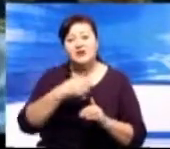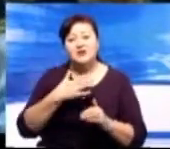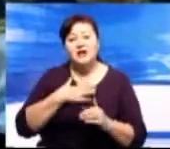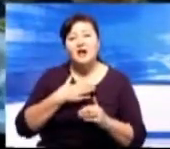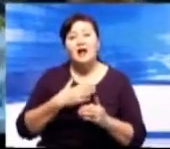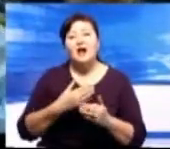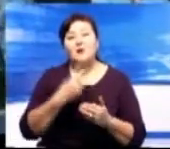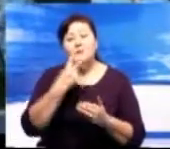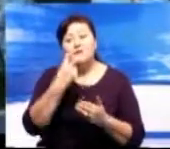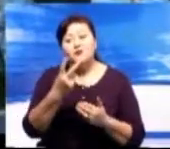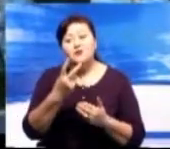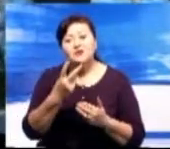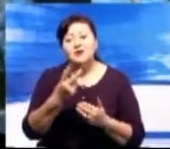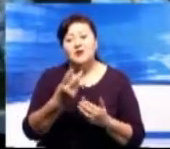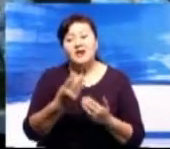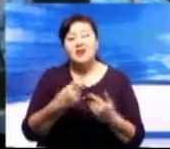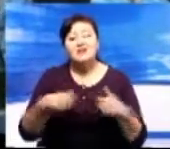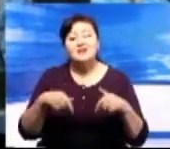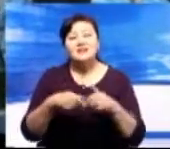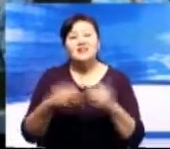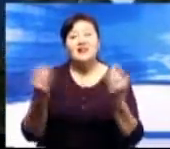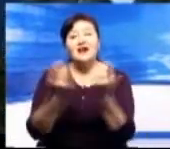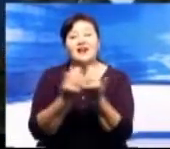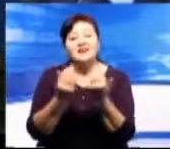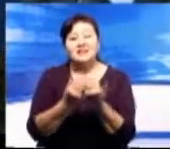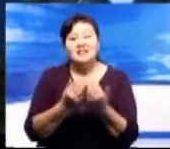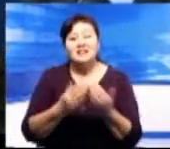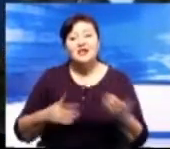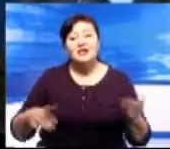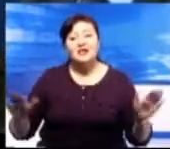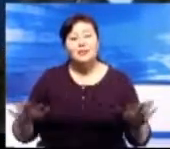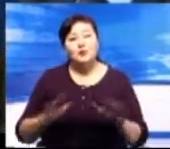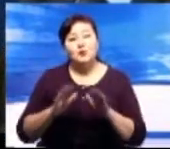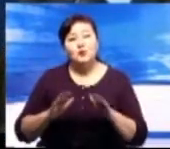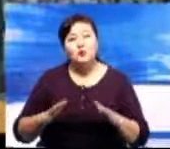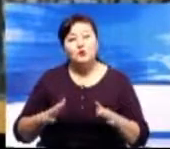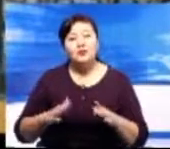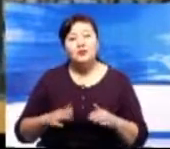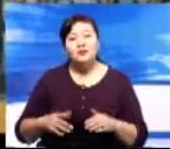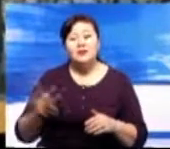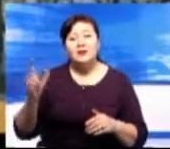концертную программу, в ходе которой прозвучали известные киев и народные песни.